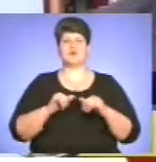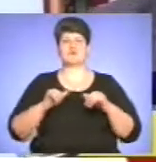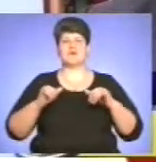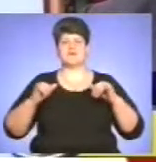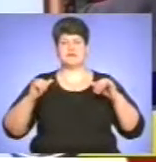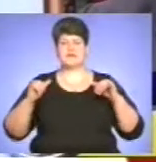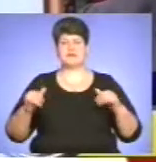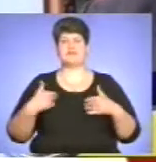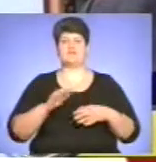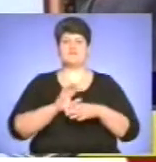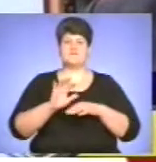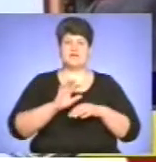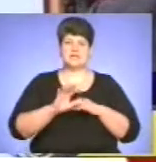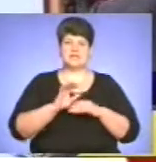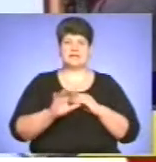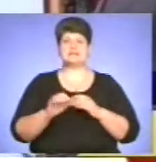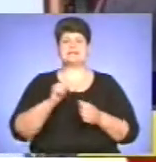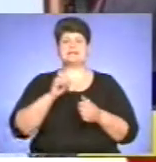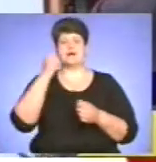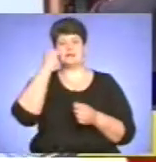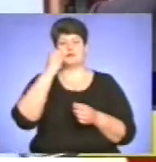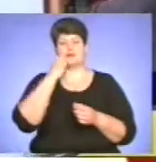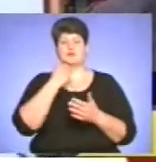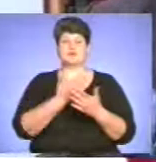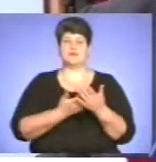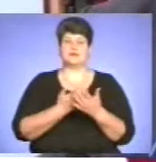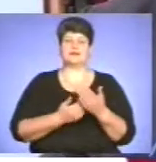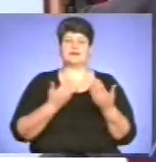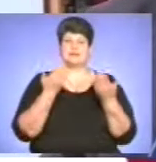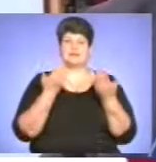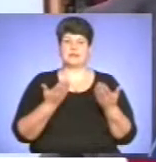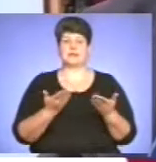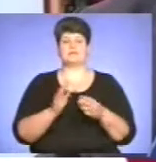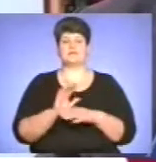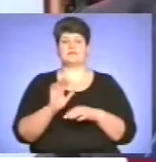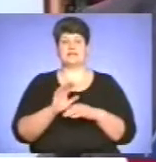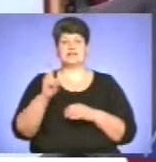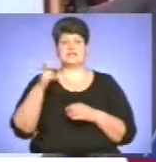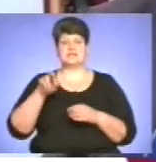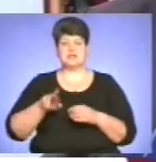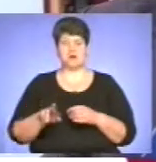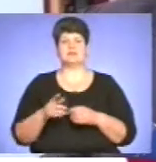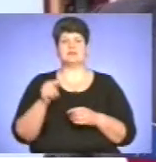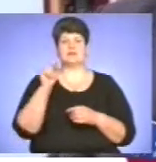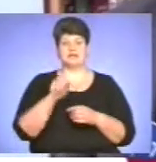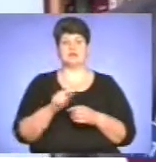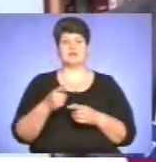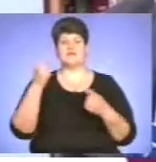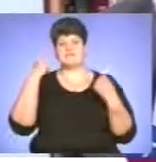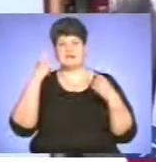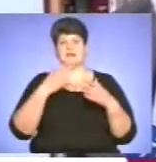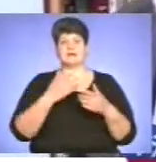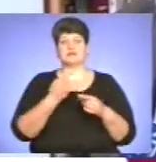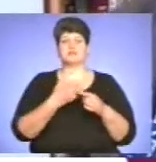видається. Проте, дякуючи таким, наприклад, видавцям, таким фанатам своєї справи,